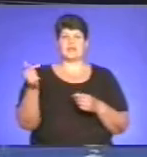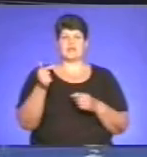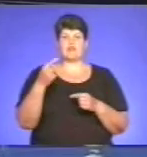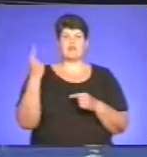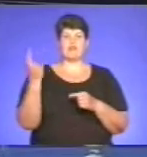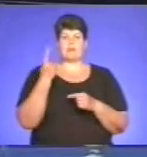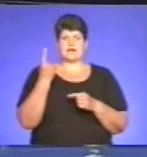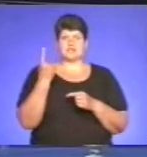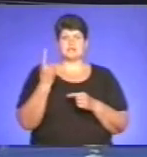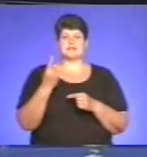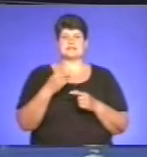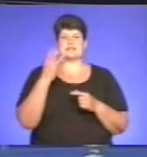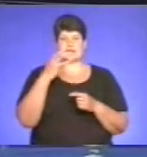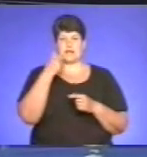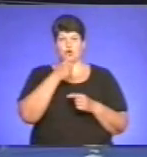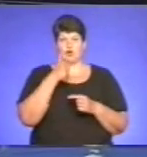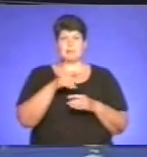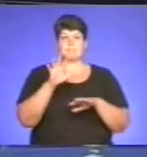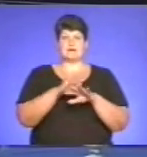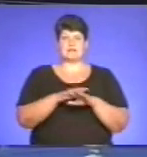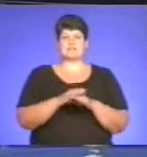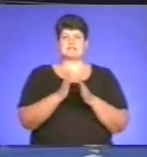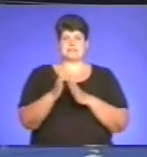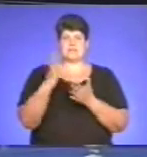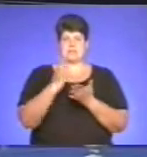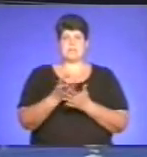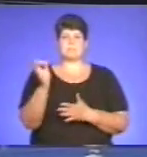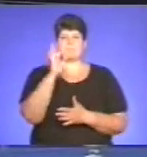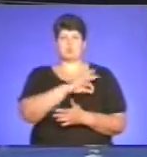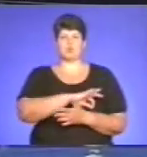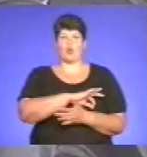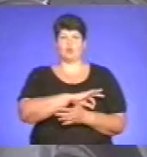роки банківська система стала прибутковою. Подробиці у наступному матеріалі.